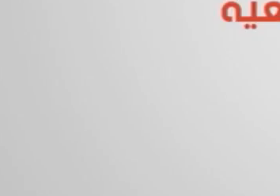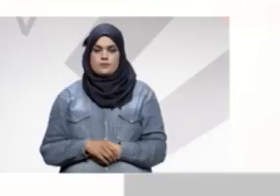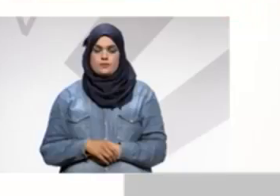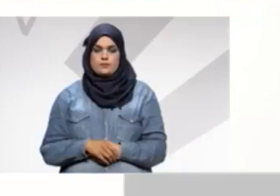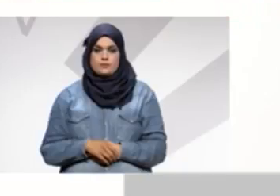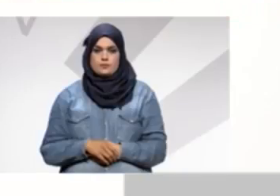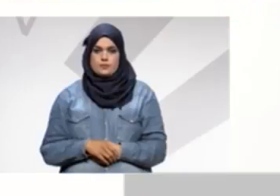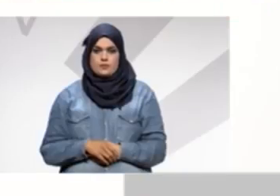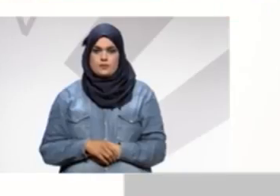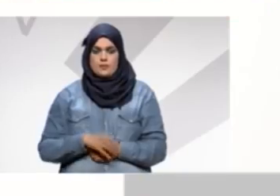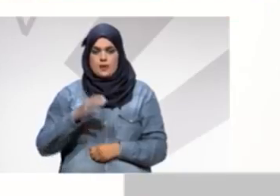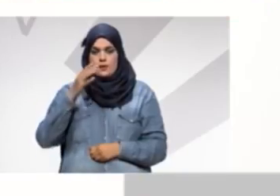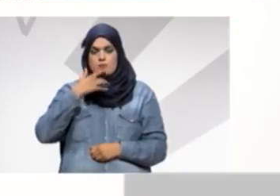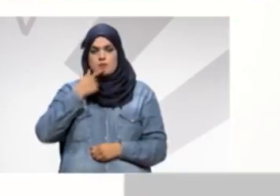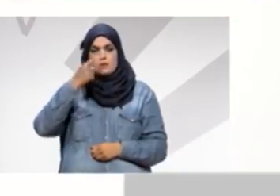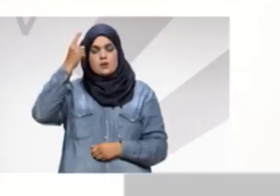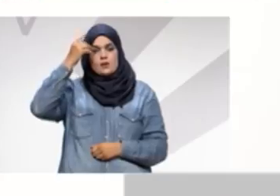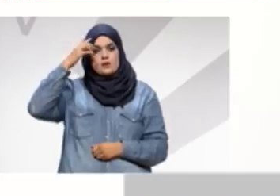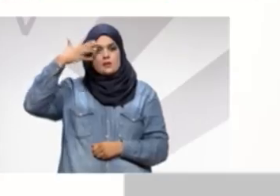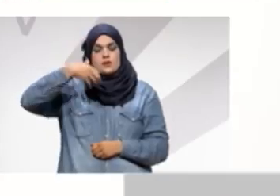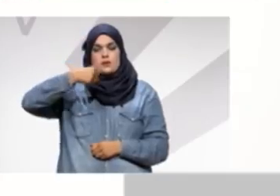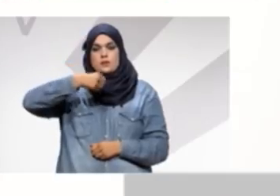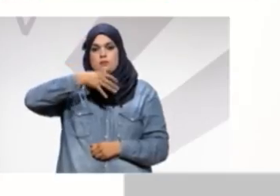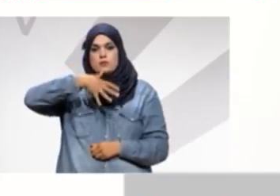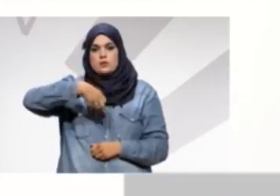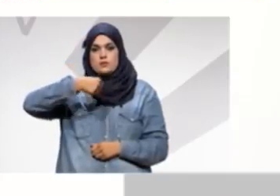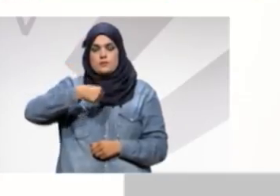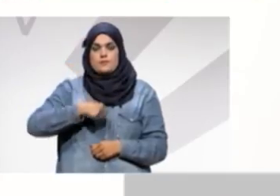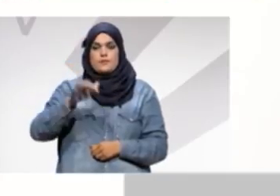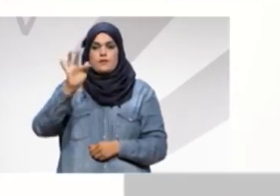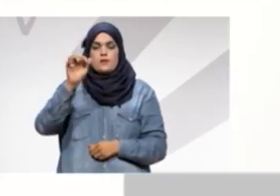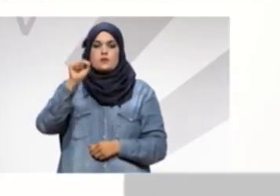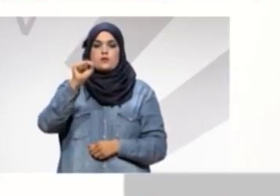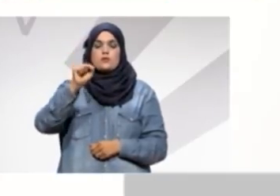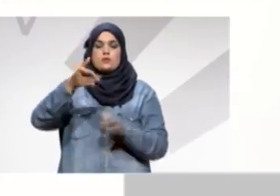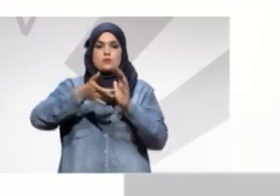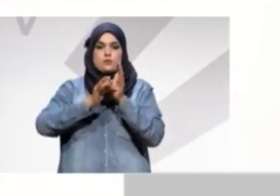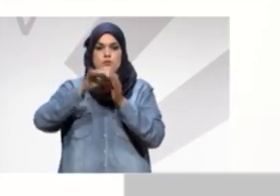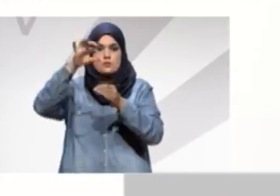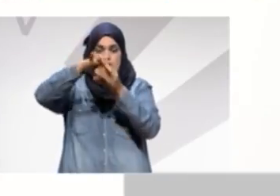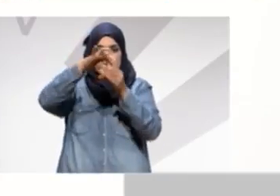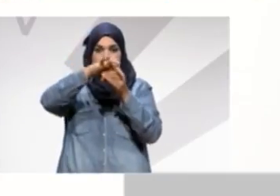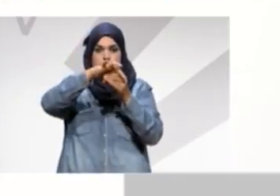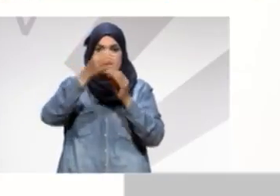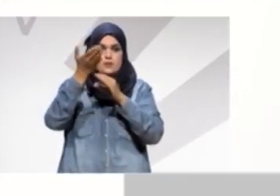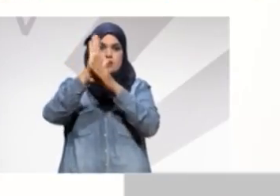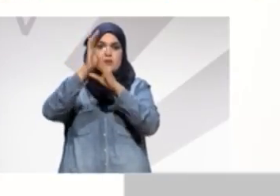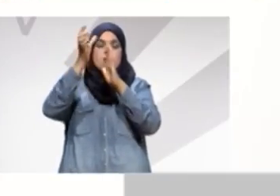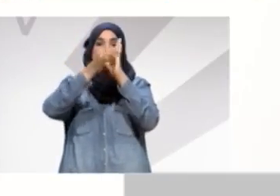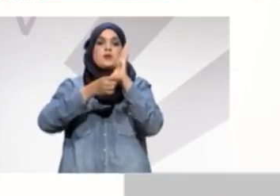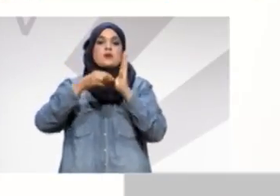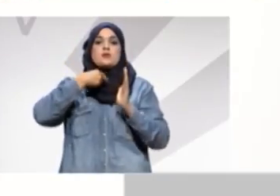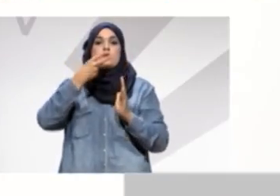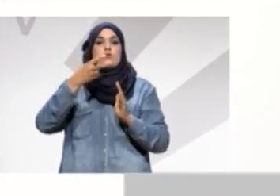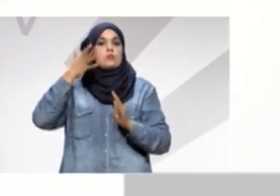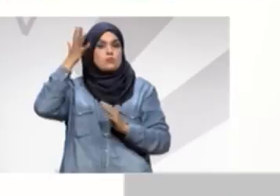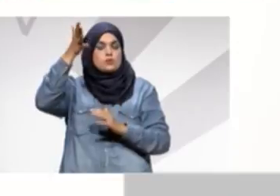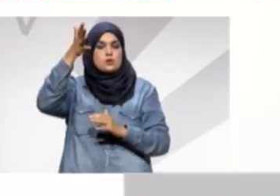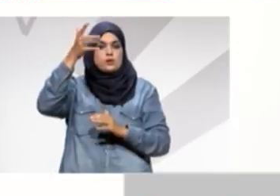السبع الرحمن الرحيم صلاة وسلام على أشرف المرسلين أختي الناخبة أخي الناخب تتقدم قائمة صوت المستقبل